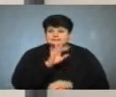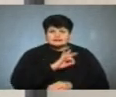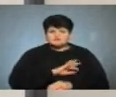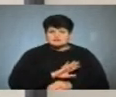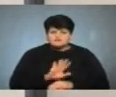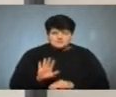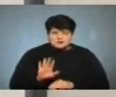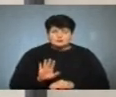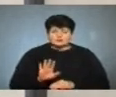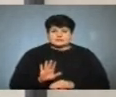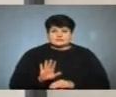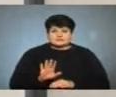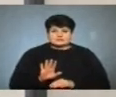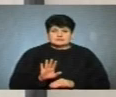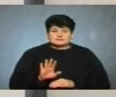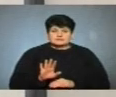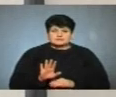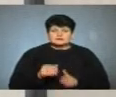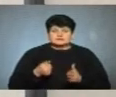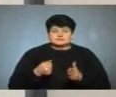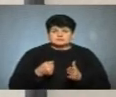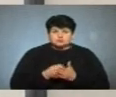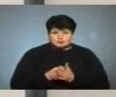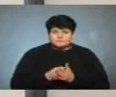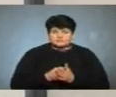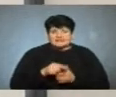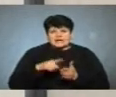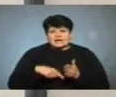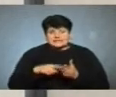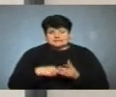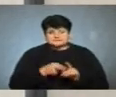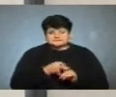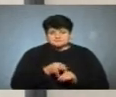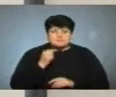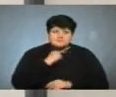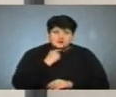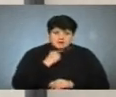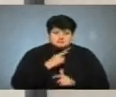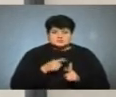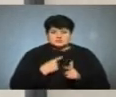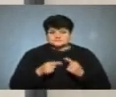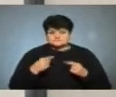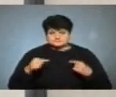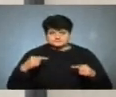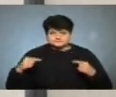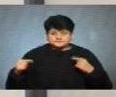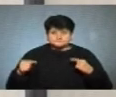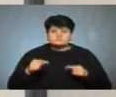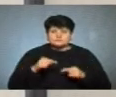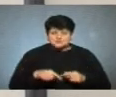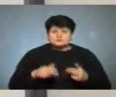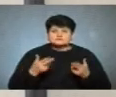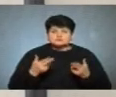як ви кажете, відповідно до певних релігій, чи м'яса, чи будь-чого іншого, тоді,